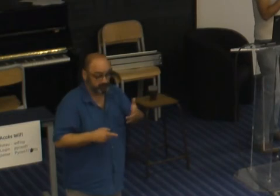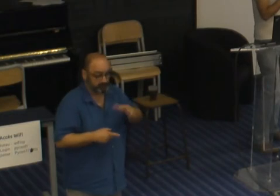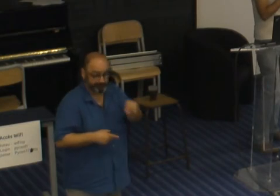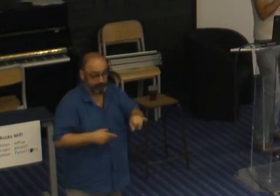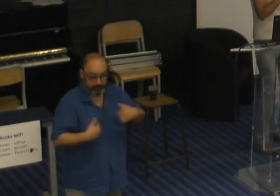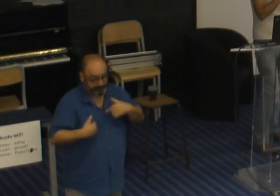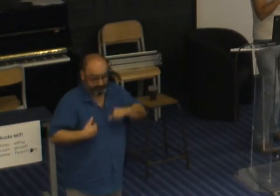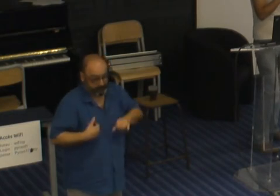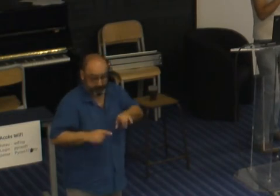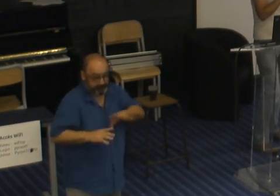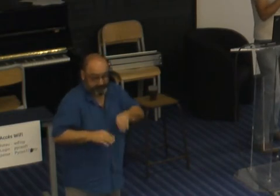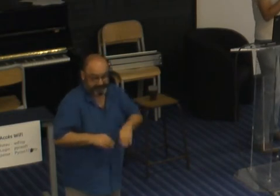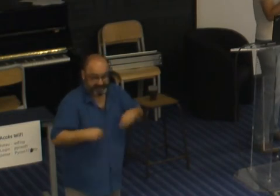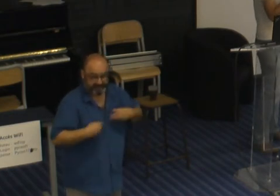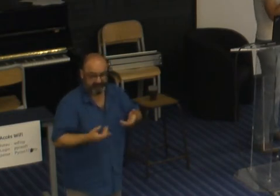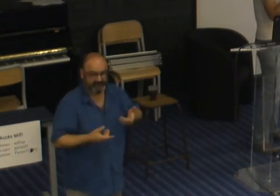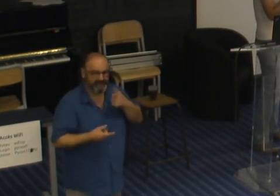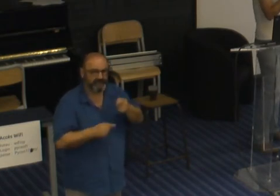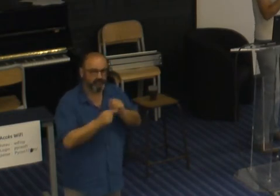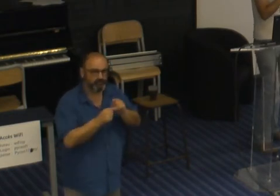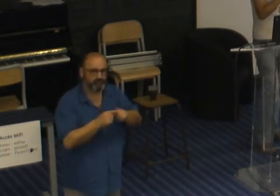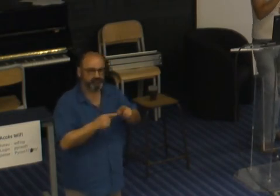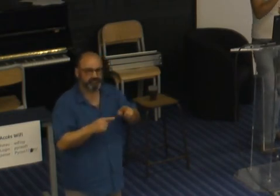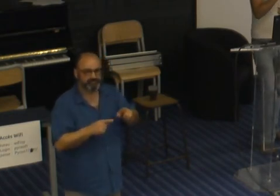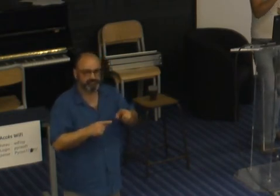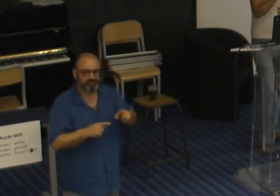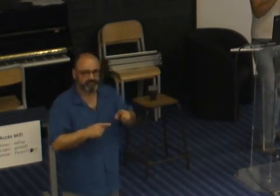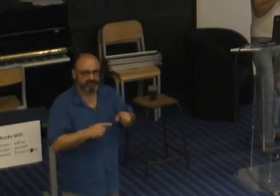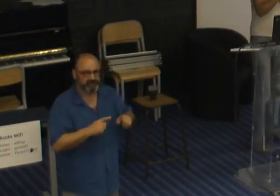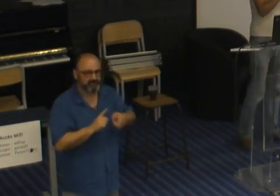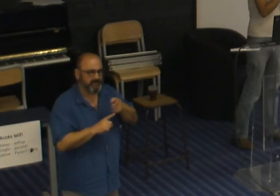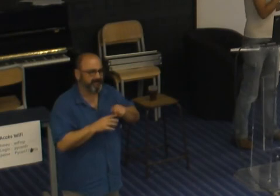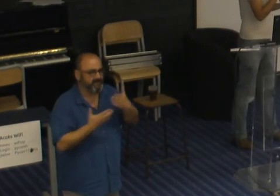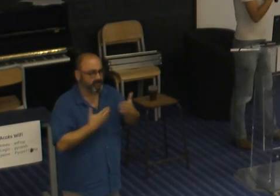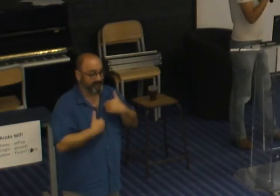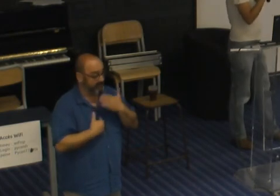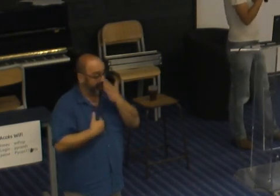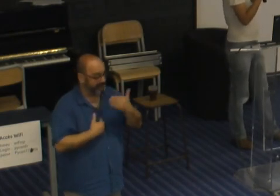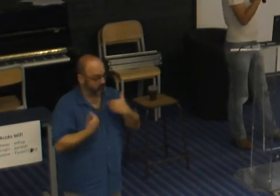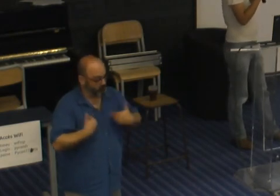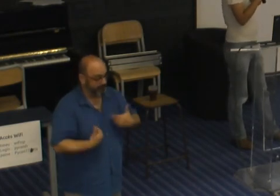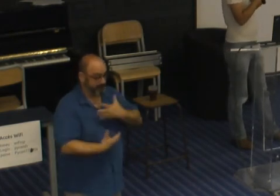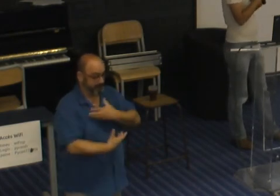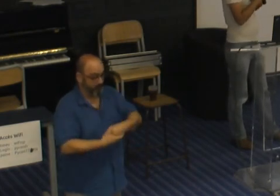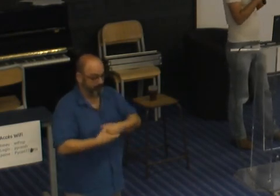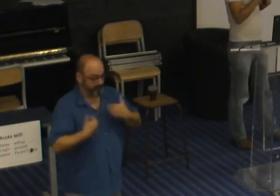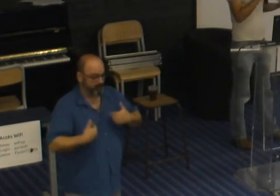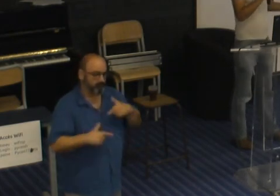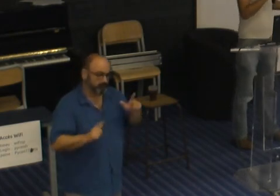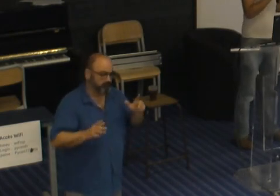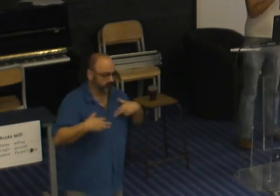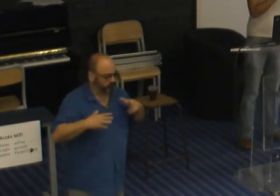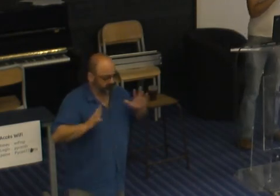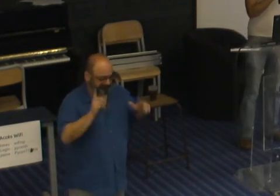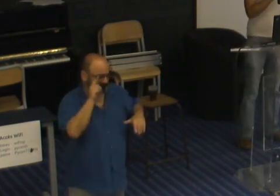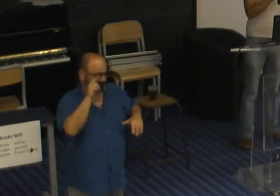c'est quelque chose qui a beaucoup à voir avec l'attitude qu'on a soi-même en tant que membre d'une minorité à dire ouais